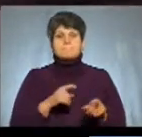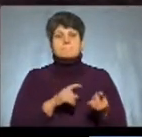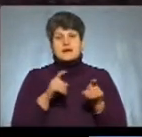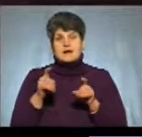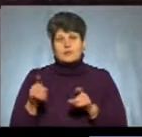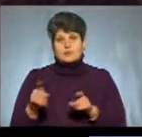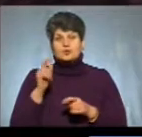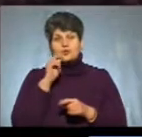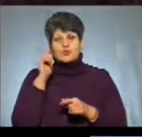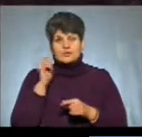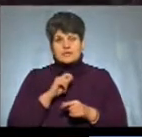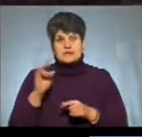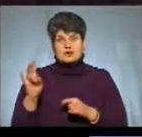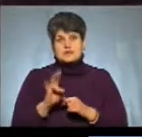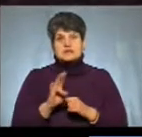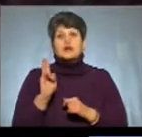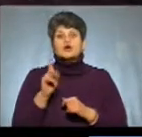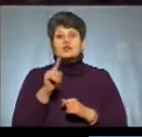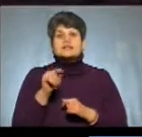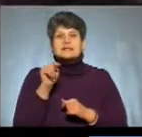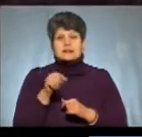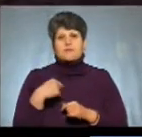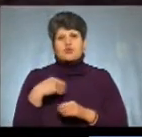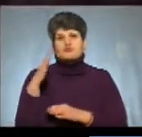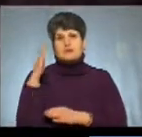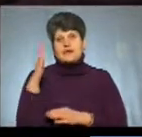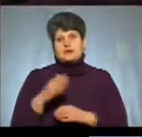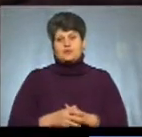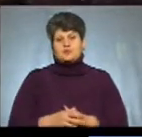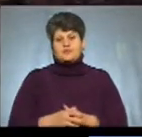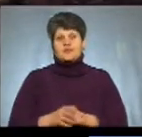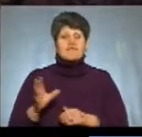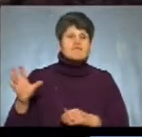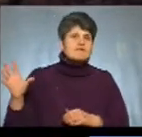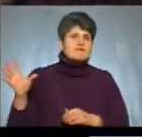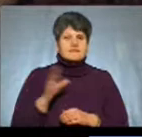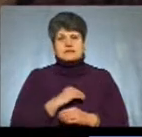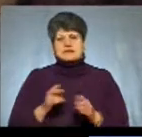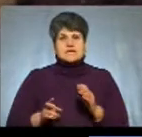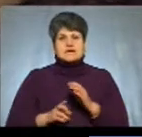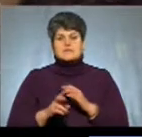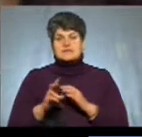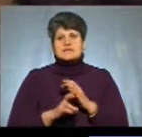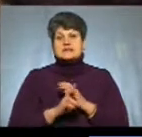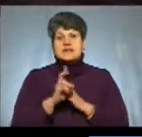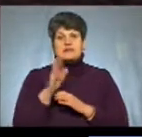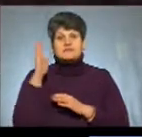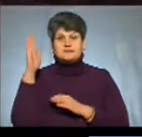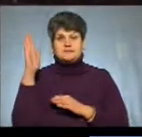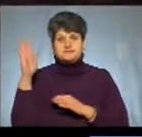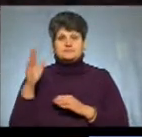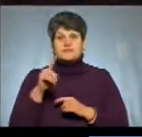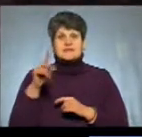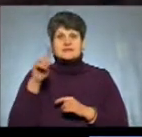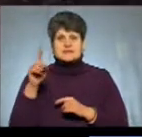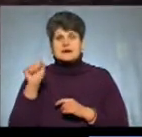до української церкви. Хто за те, прошу підняти руки. Вся церква, батюшка, по дві руки, ми за, ми за.